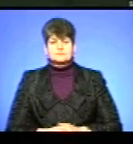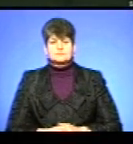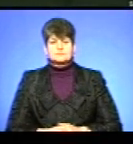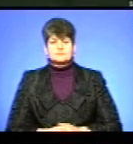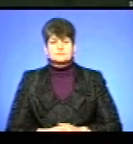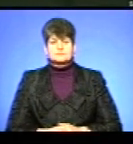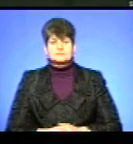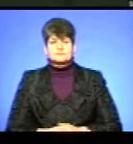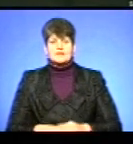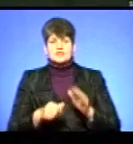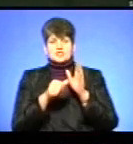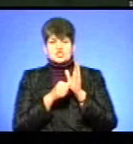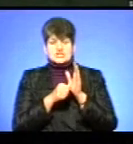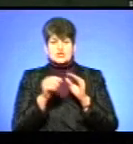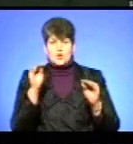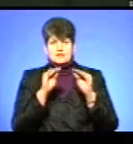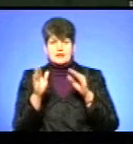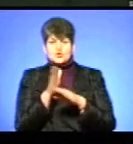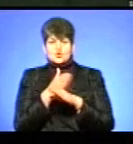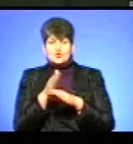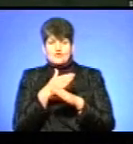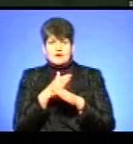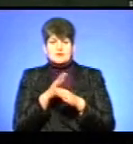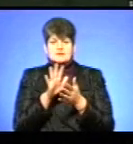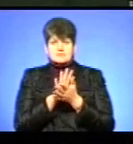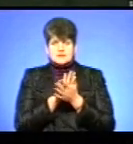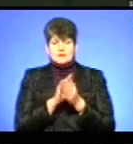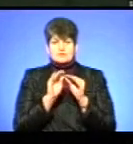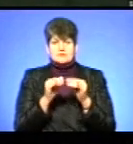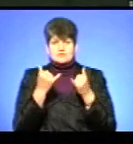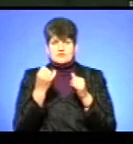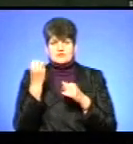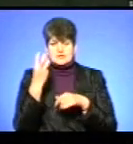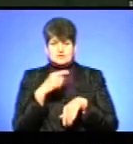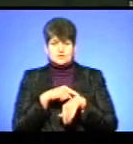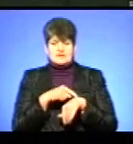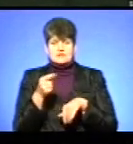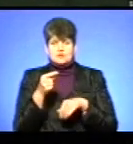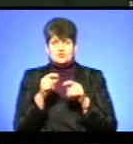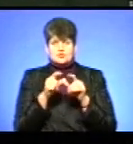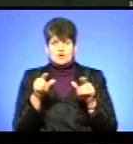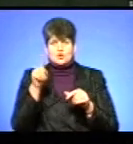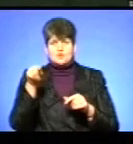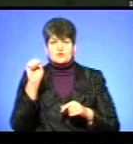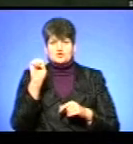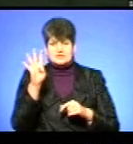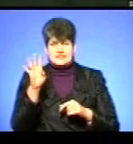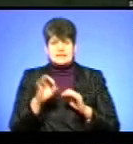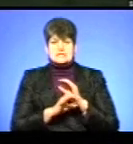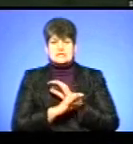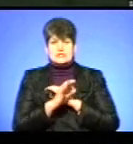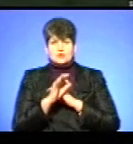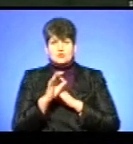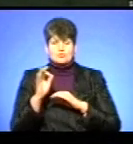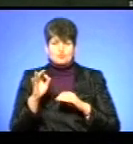Шість контейнерів для сортування відходів встановили сьогодні о 13-й годині в Тернопільській школі номер 14 на Східному масиві.